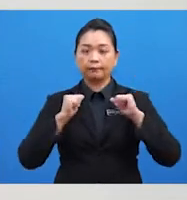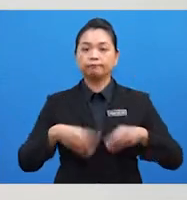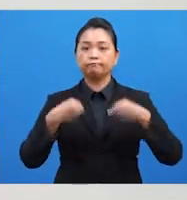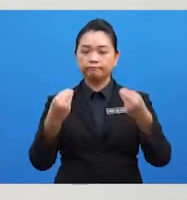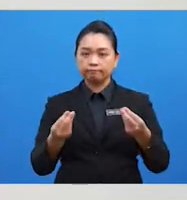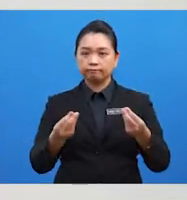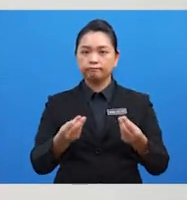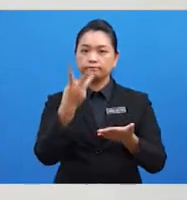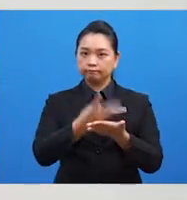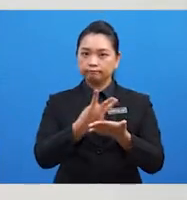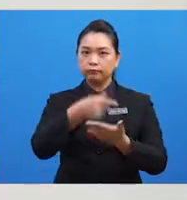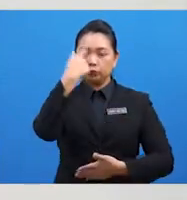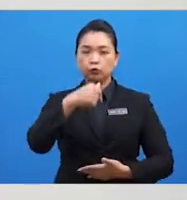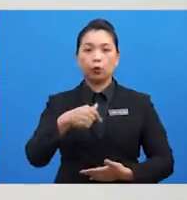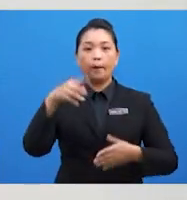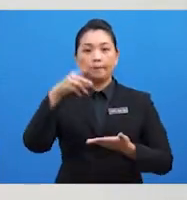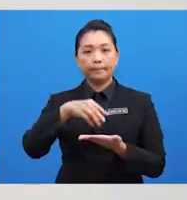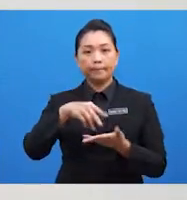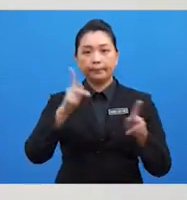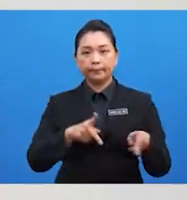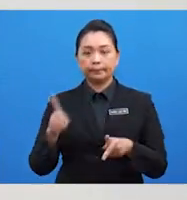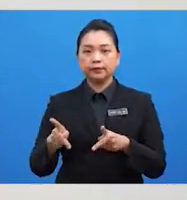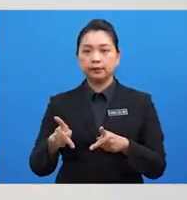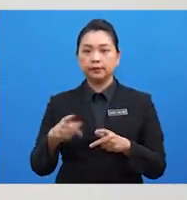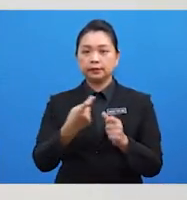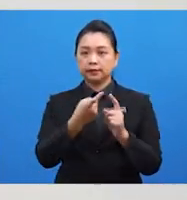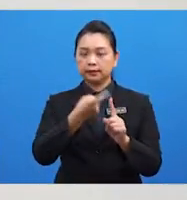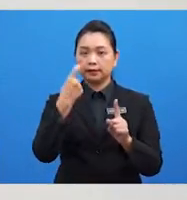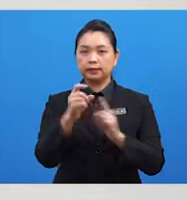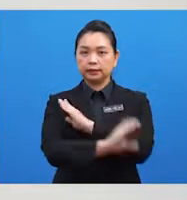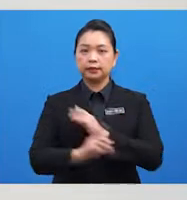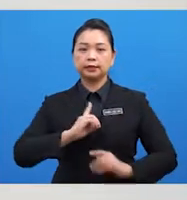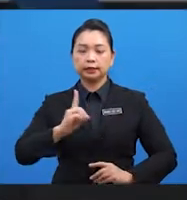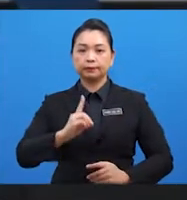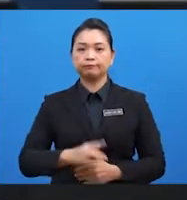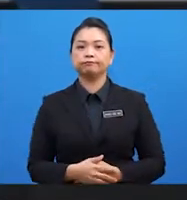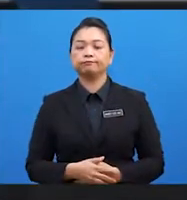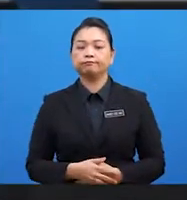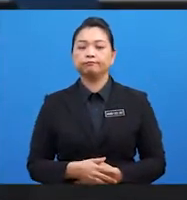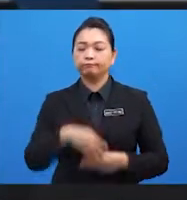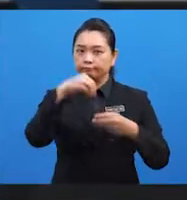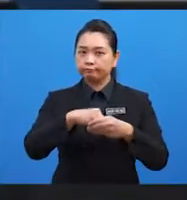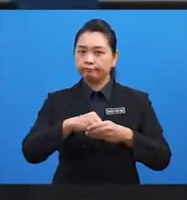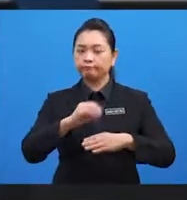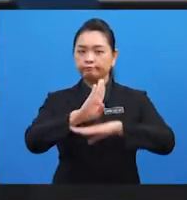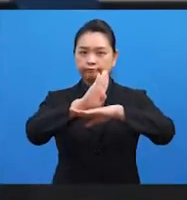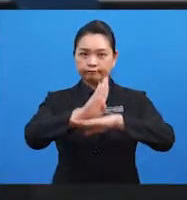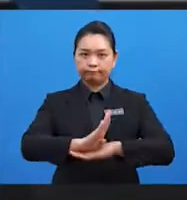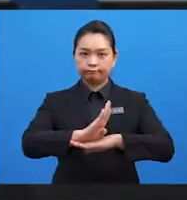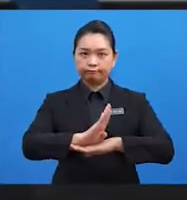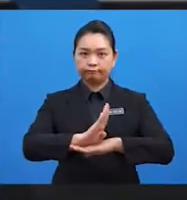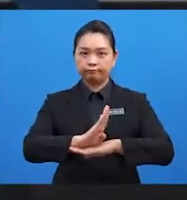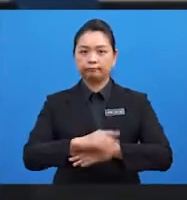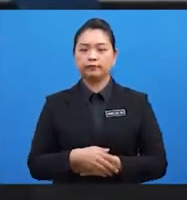peruntukan biasiswa untuk pelajar dari negara Islam pada tahun 2002. Dalam bidang kebudayaan pula